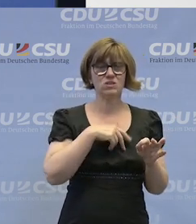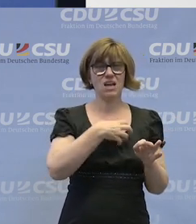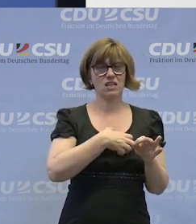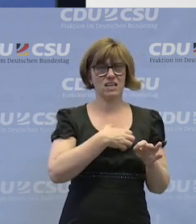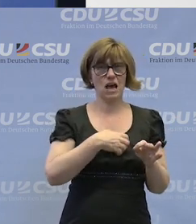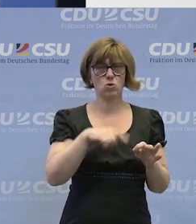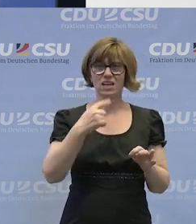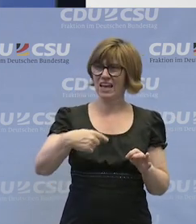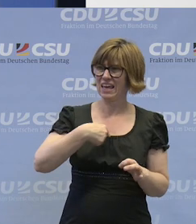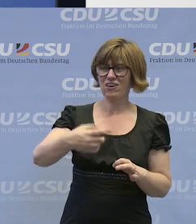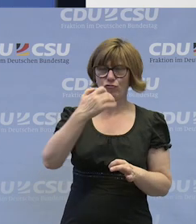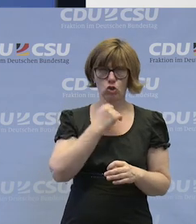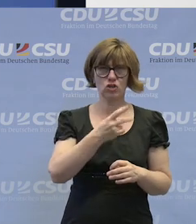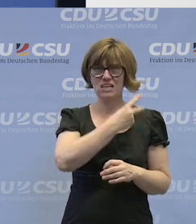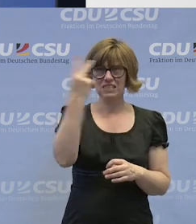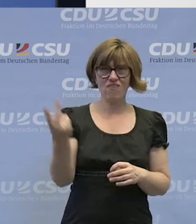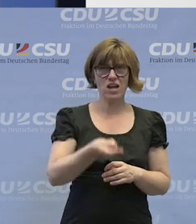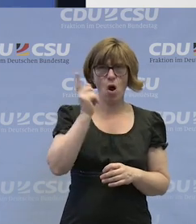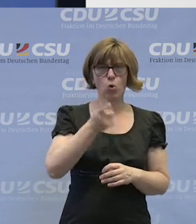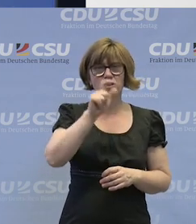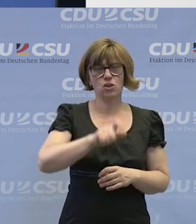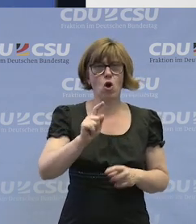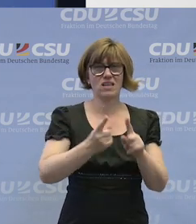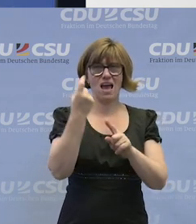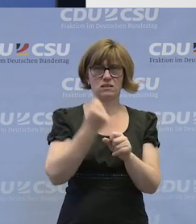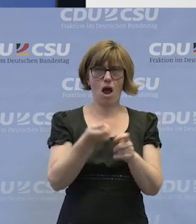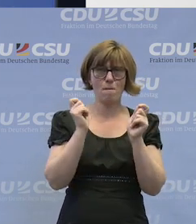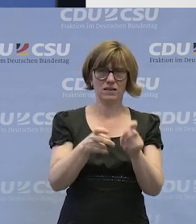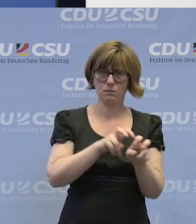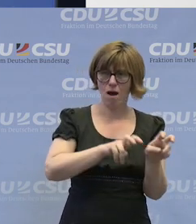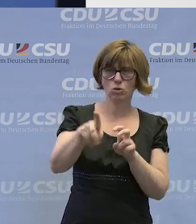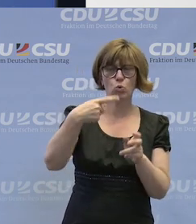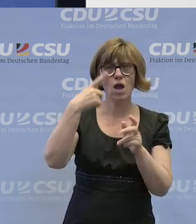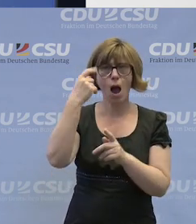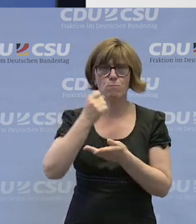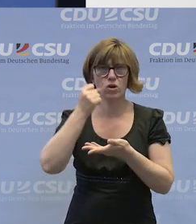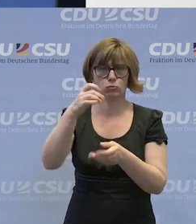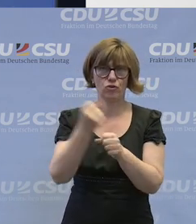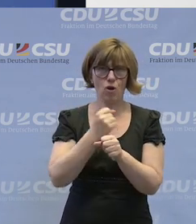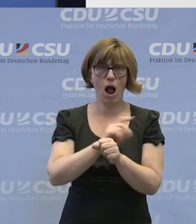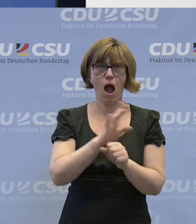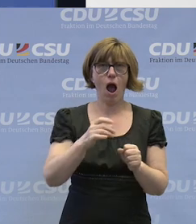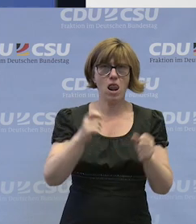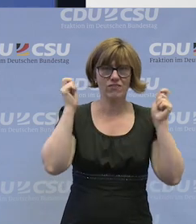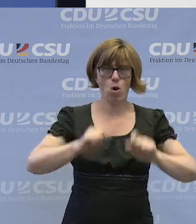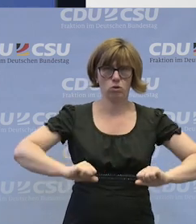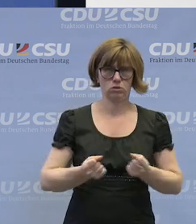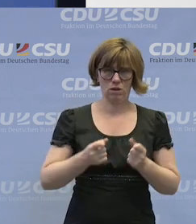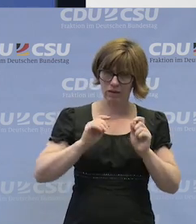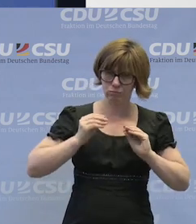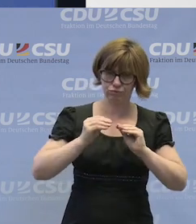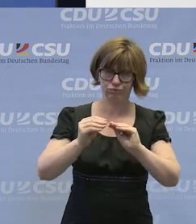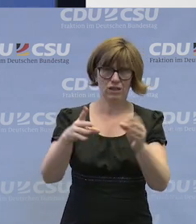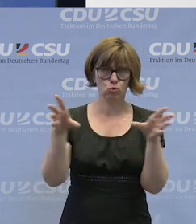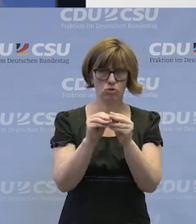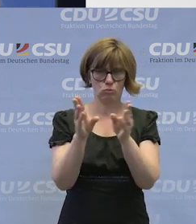Sozialsenator gesagt hat, ich will jetzt in zwei Jahren 100 Leute auf dem ersten Arbeitsmarkt das Hamburger Budget für Arbeit. Haben alle die Hacken zusammen geklatscht, haben sich hingesetzt